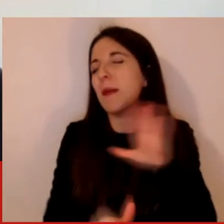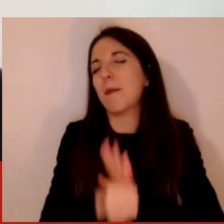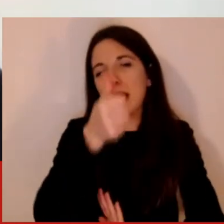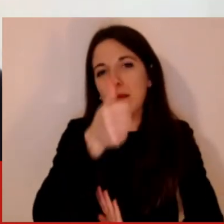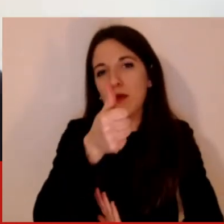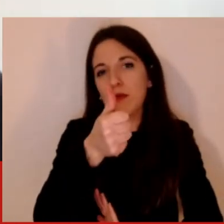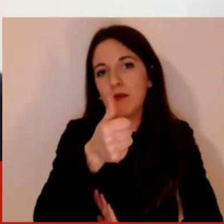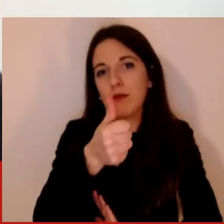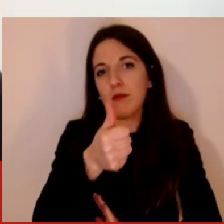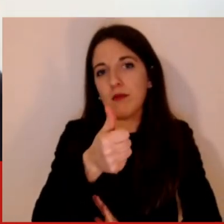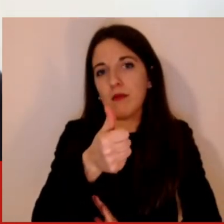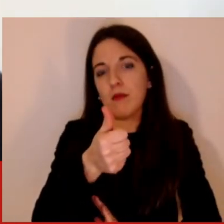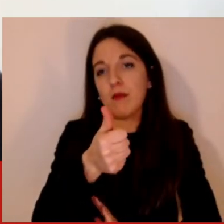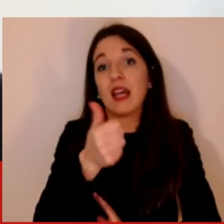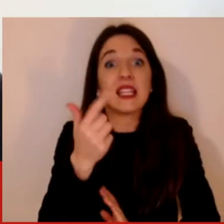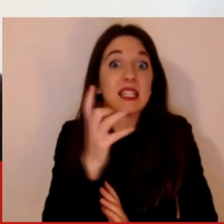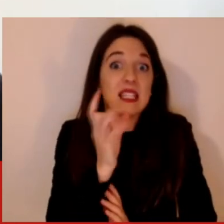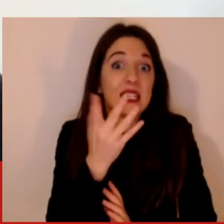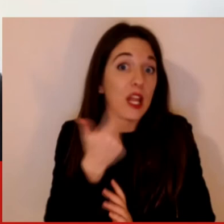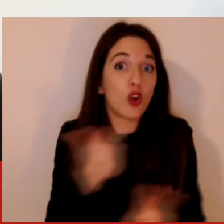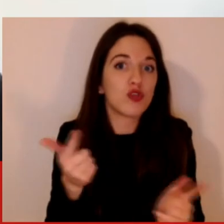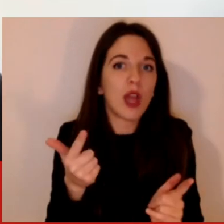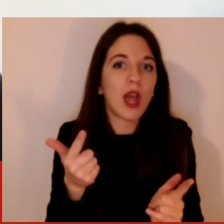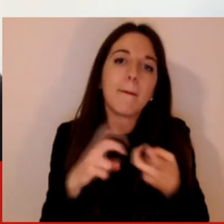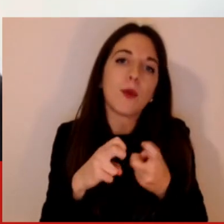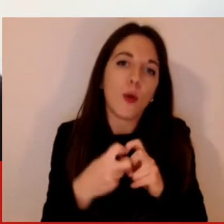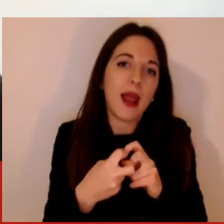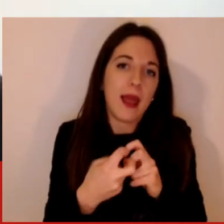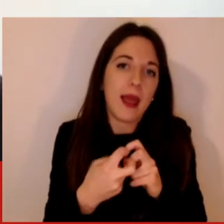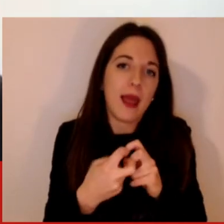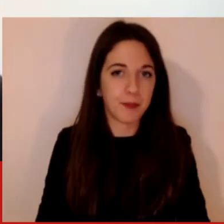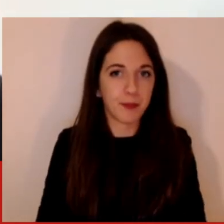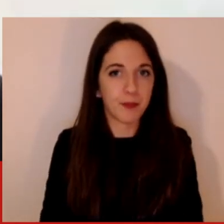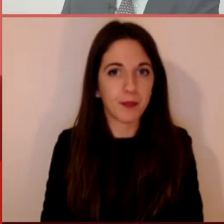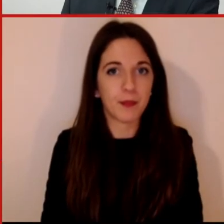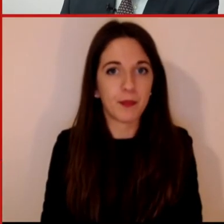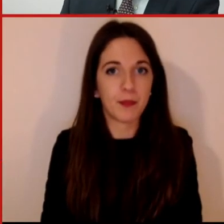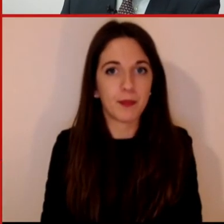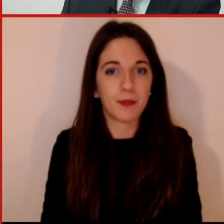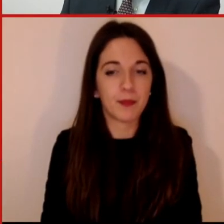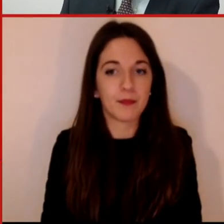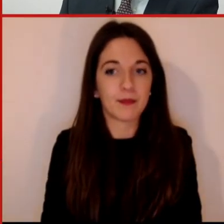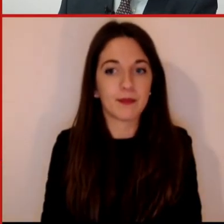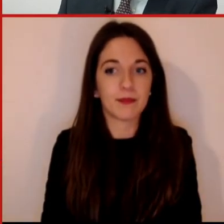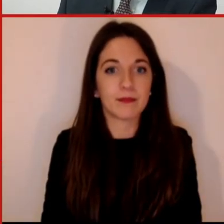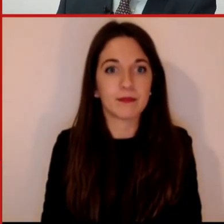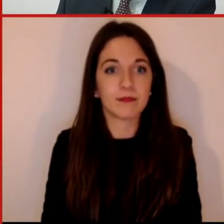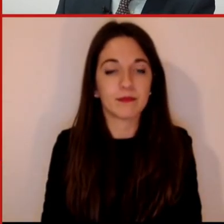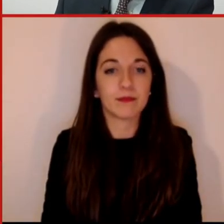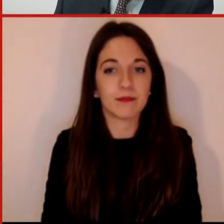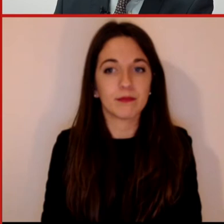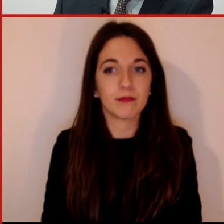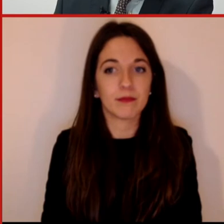avviare questi meccanismi. Bene, la prossima domanda credo sia molto